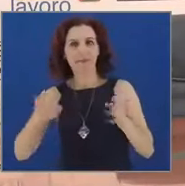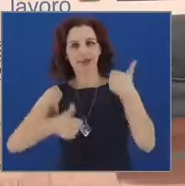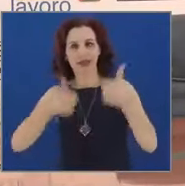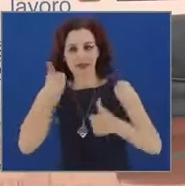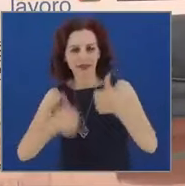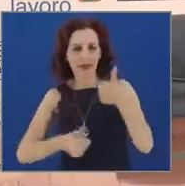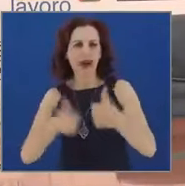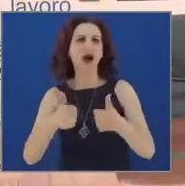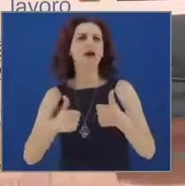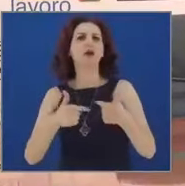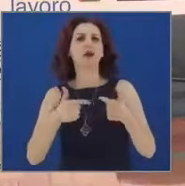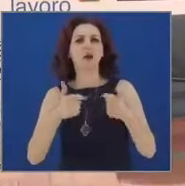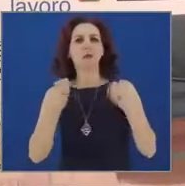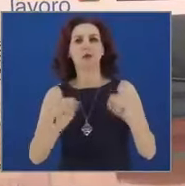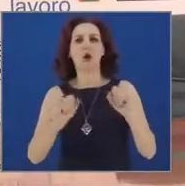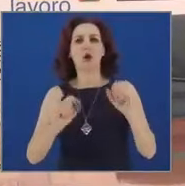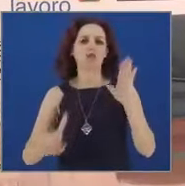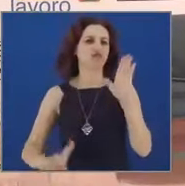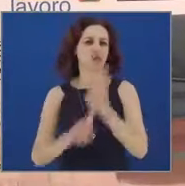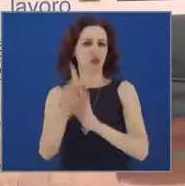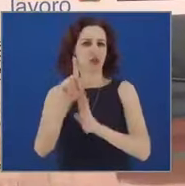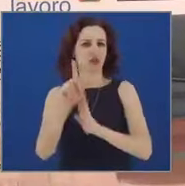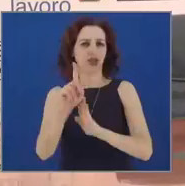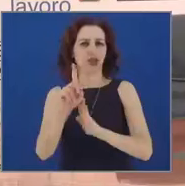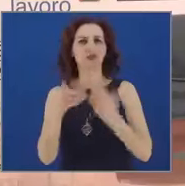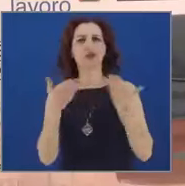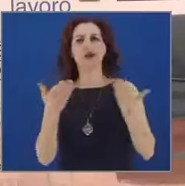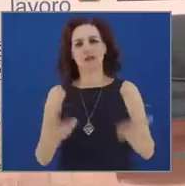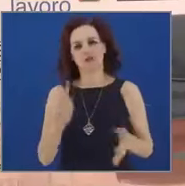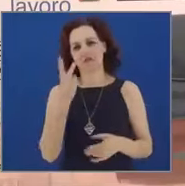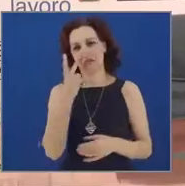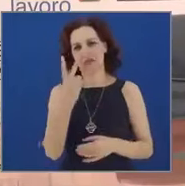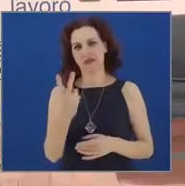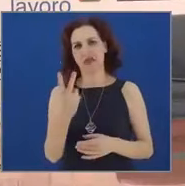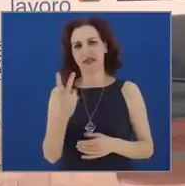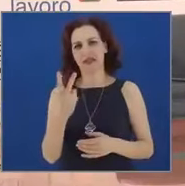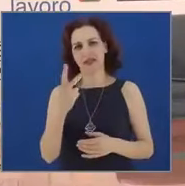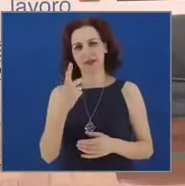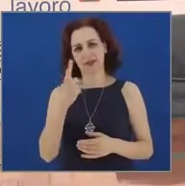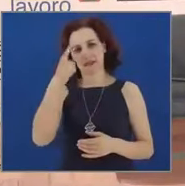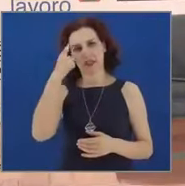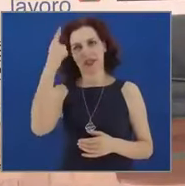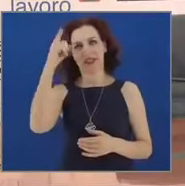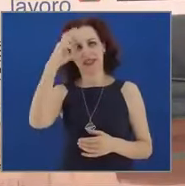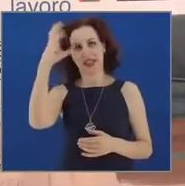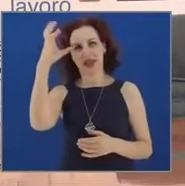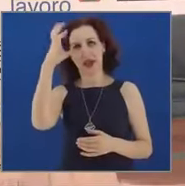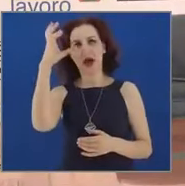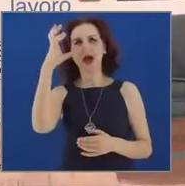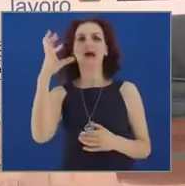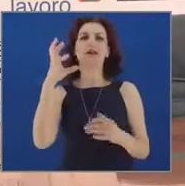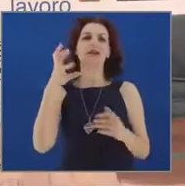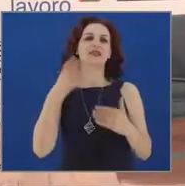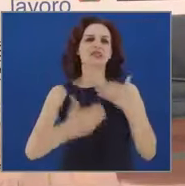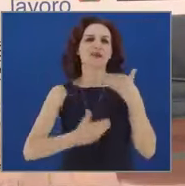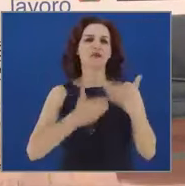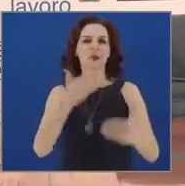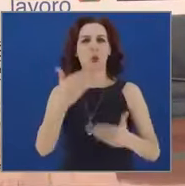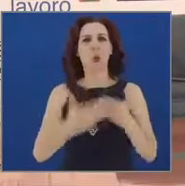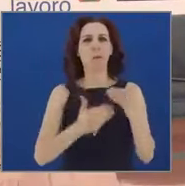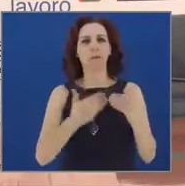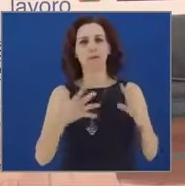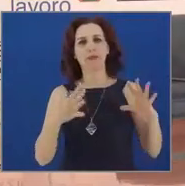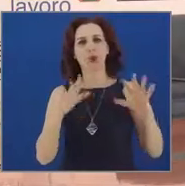configurano anche, diciamo, ecco, la nostra idea di sviluppo, di connessione e di crescita della nostra